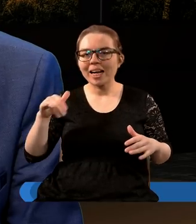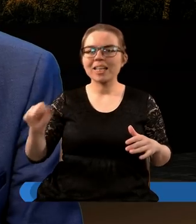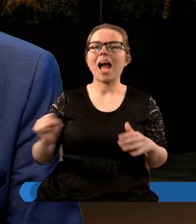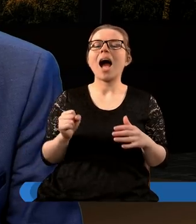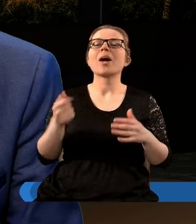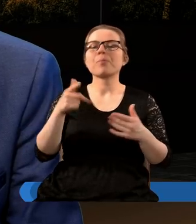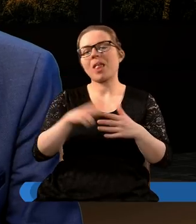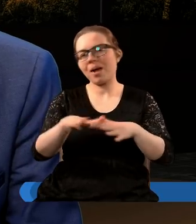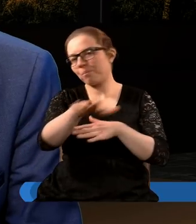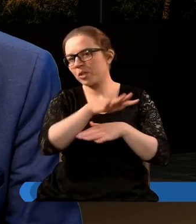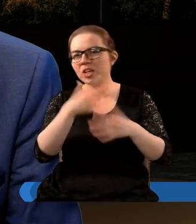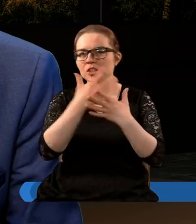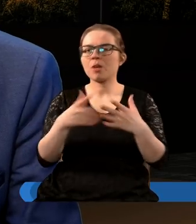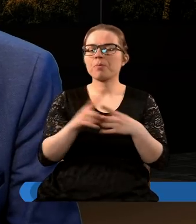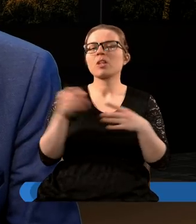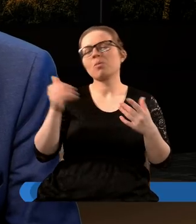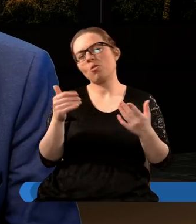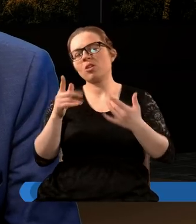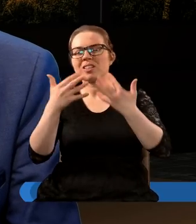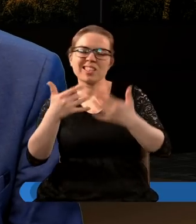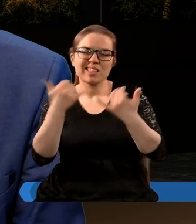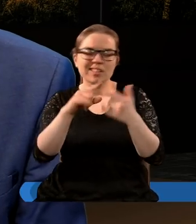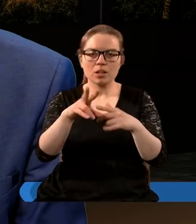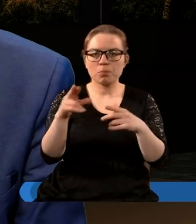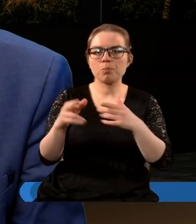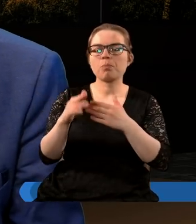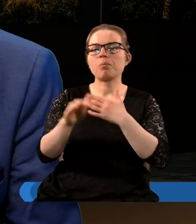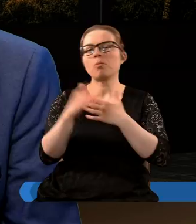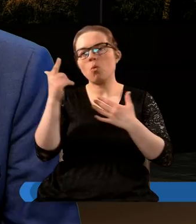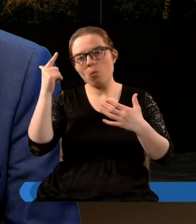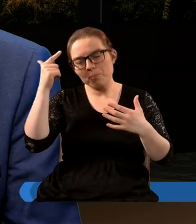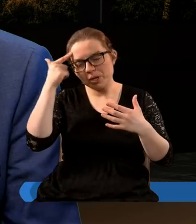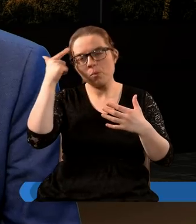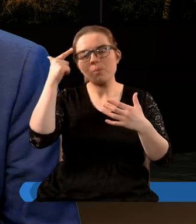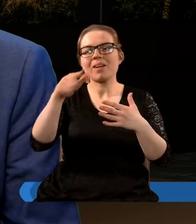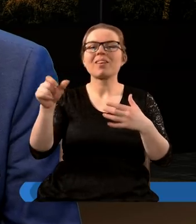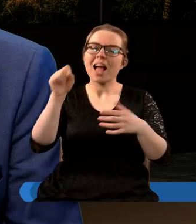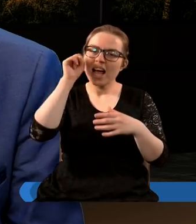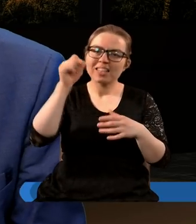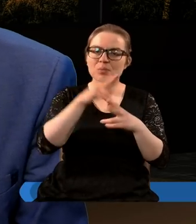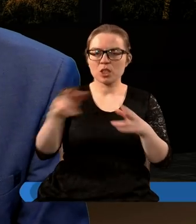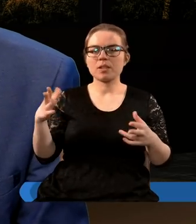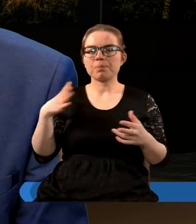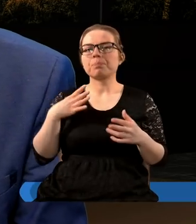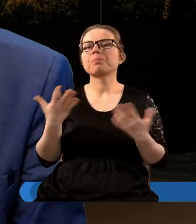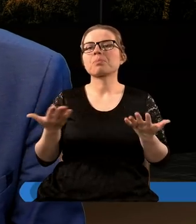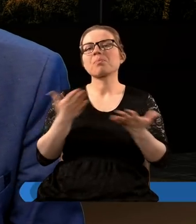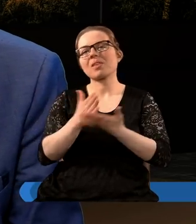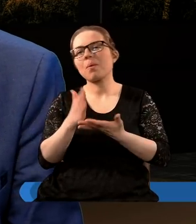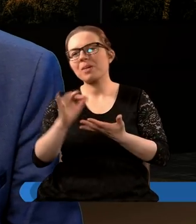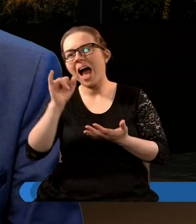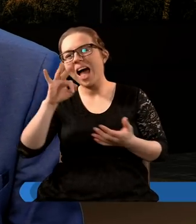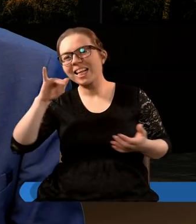przestrzeni dziejów. Oczywiście można zacząć liczyć na przykład od wspomnianego już tutaj Egiptu, prawda, przez